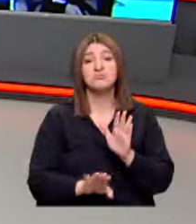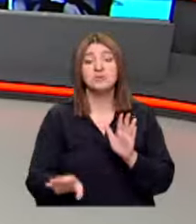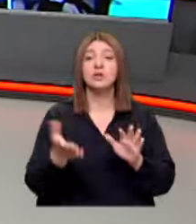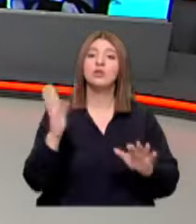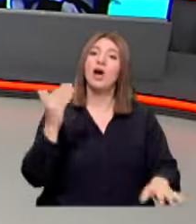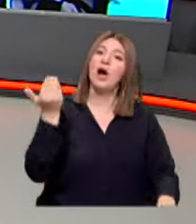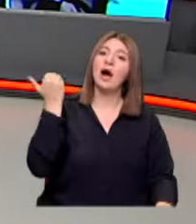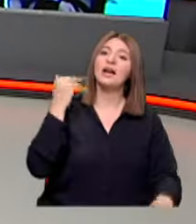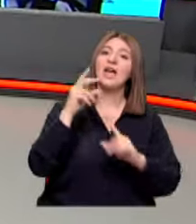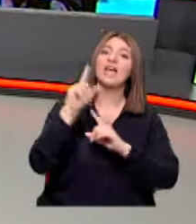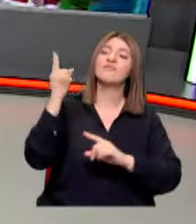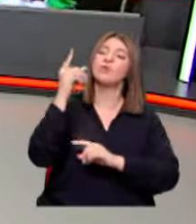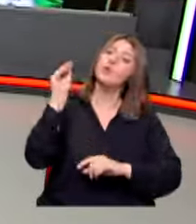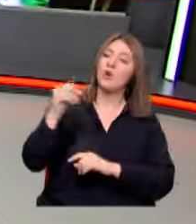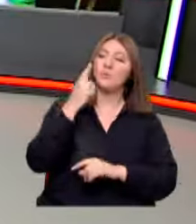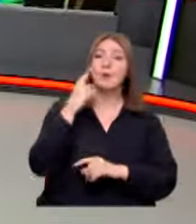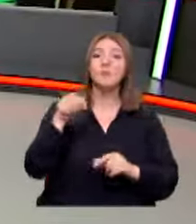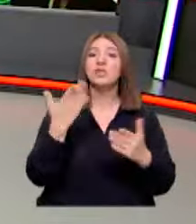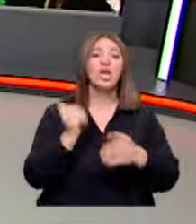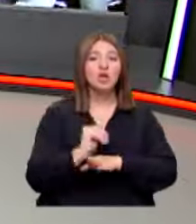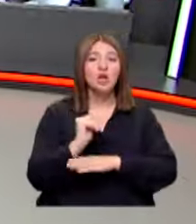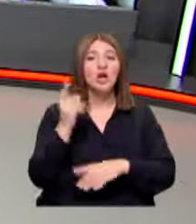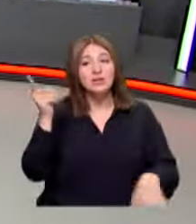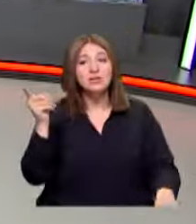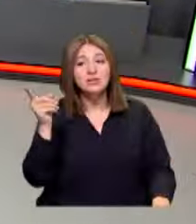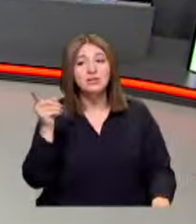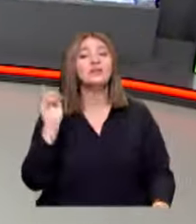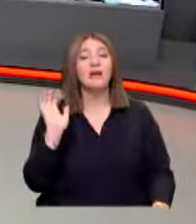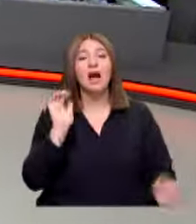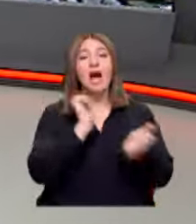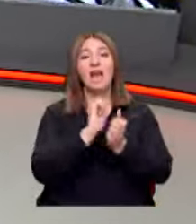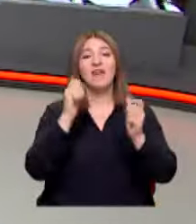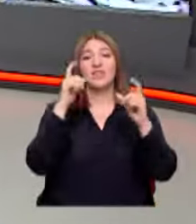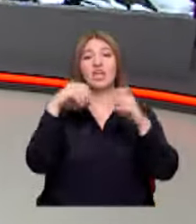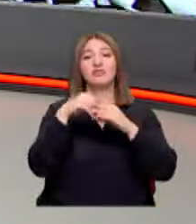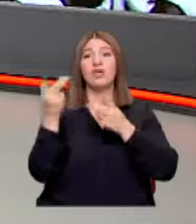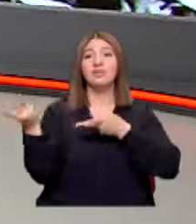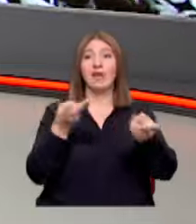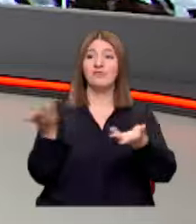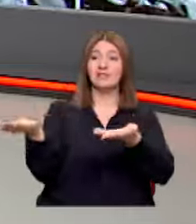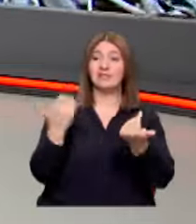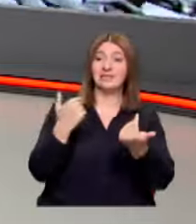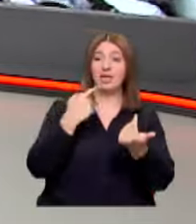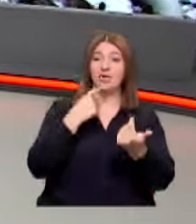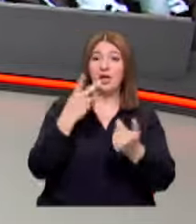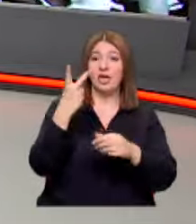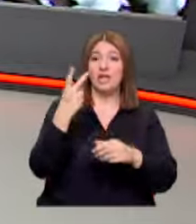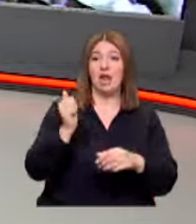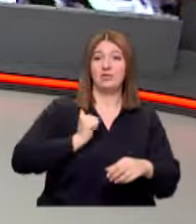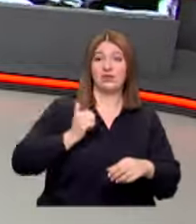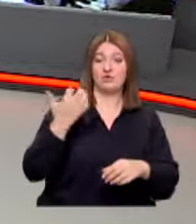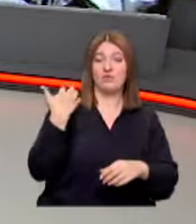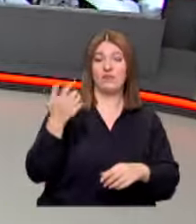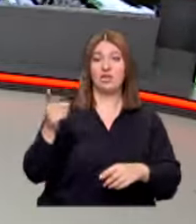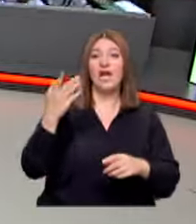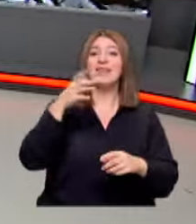ver arkaya İrfan Ondan sonra bugün ne yaşanıyor? İşte aile fotoğrafı için davet ediyorlar sizi İki tane kuvvet komutanını